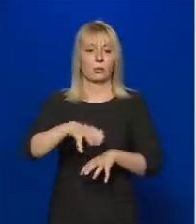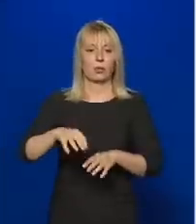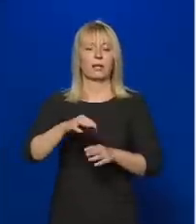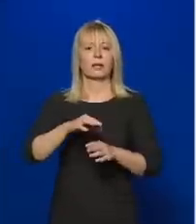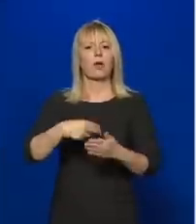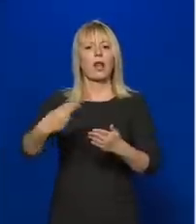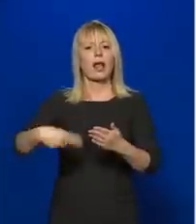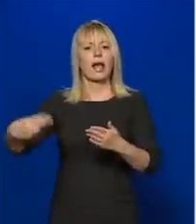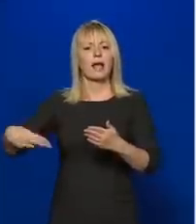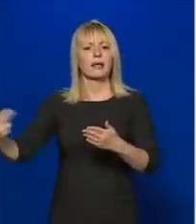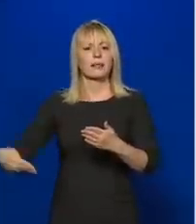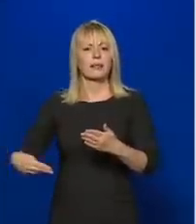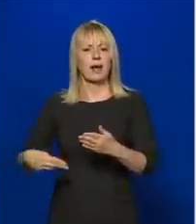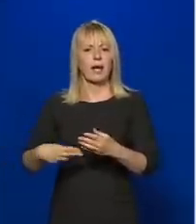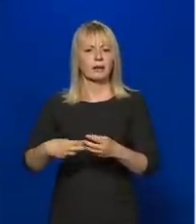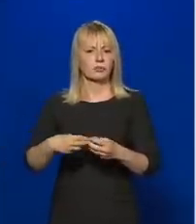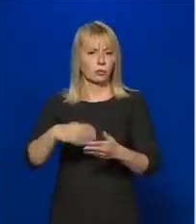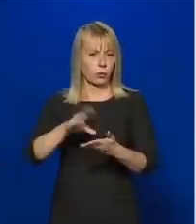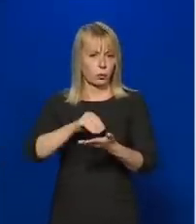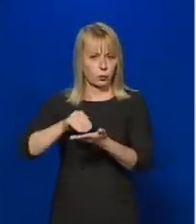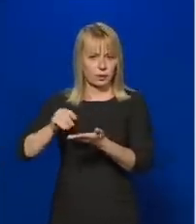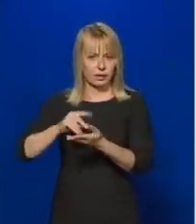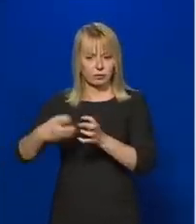hosszabbítása ügyében az EU-nál?